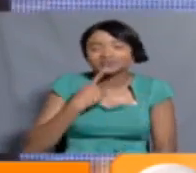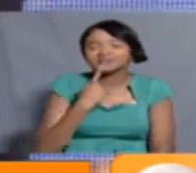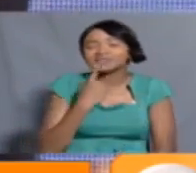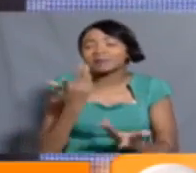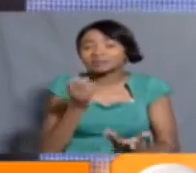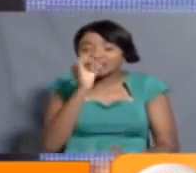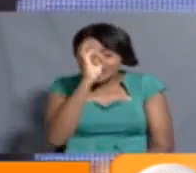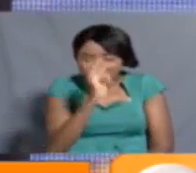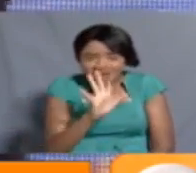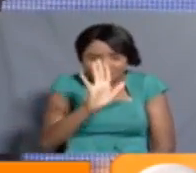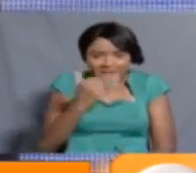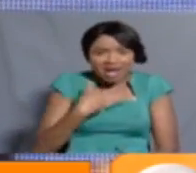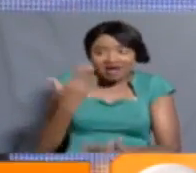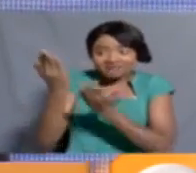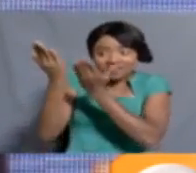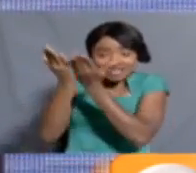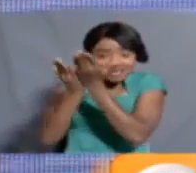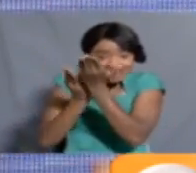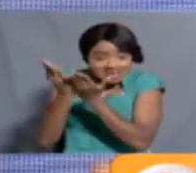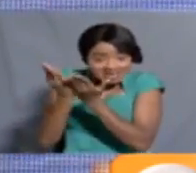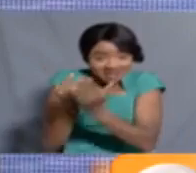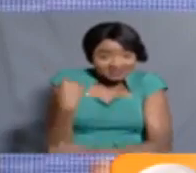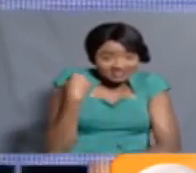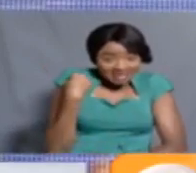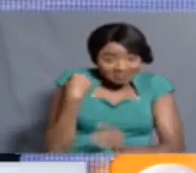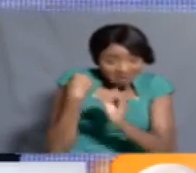a huduma namba, you don't have a sim card.